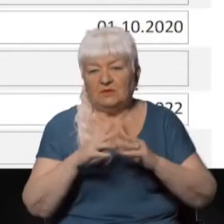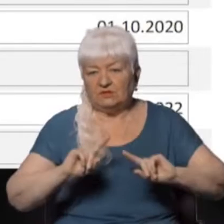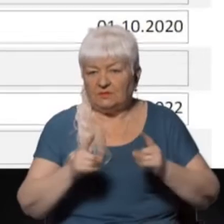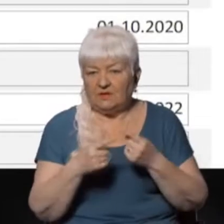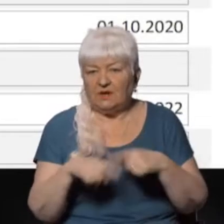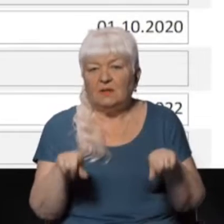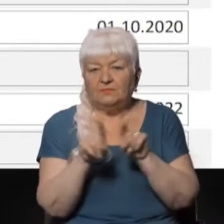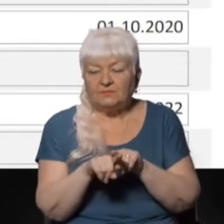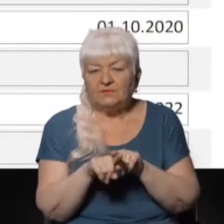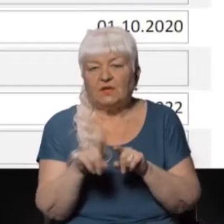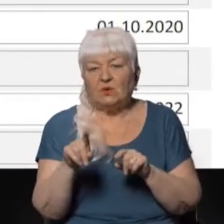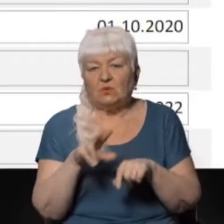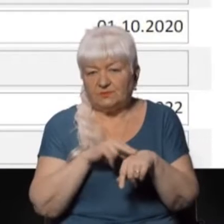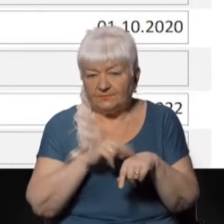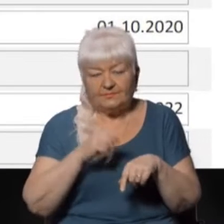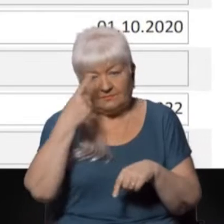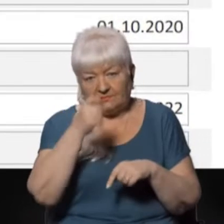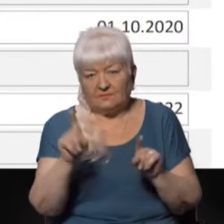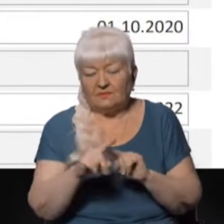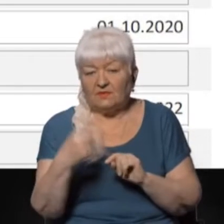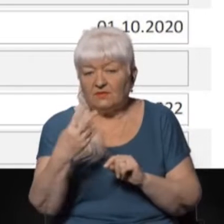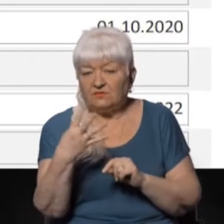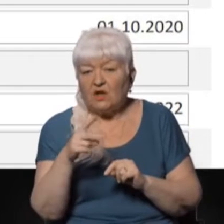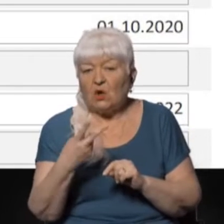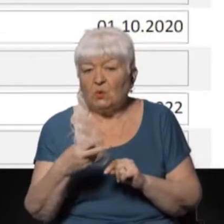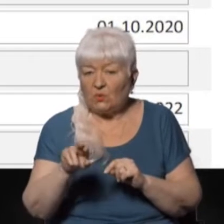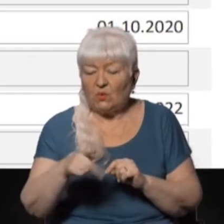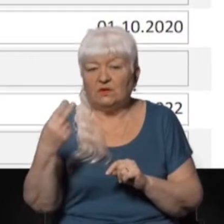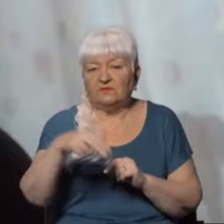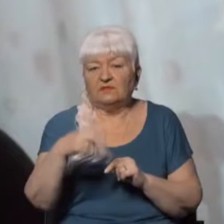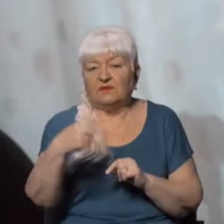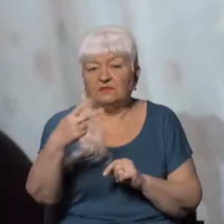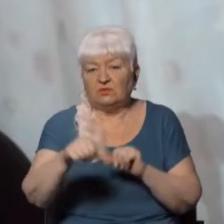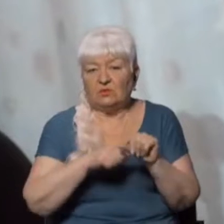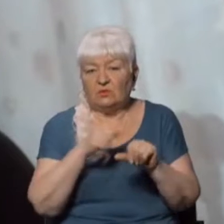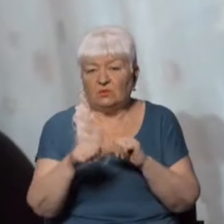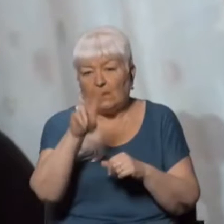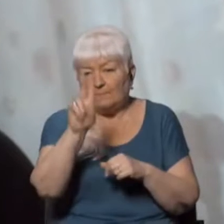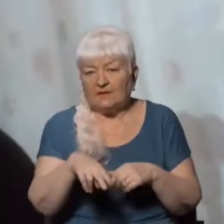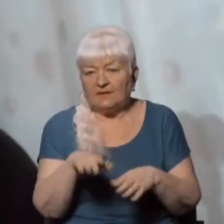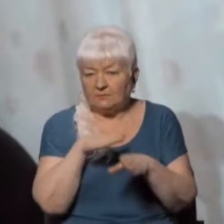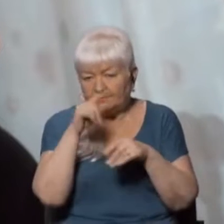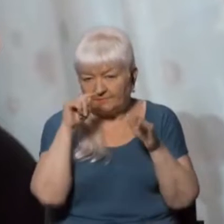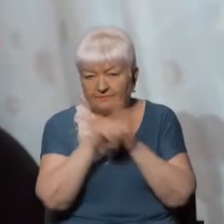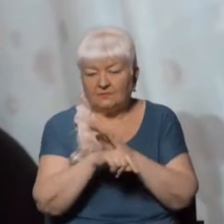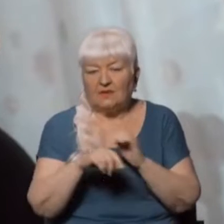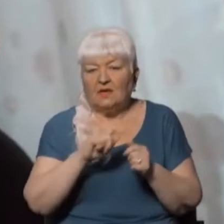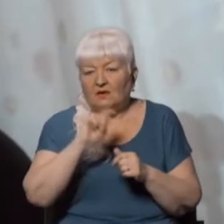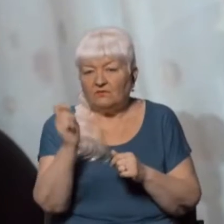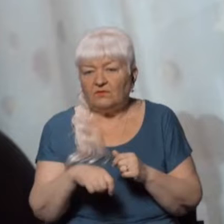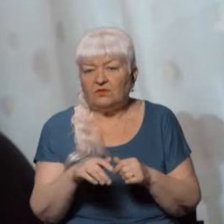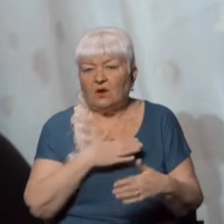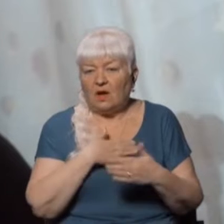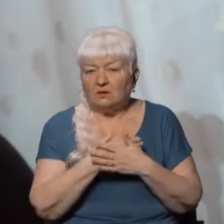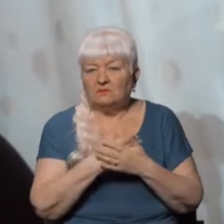Також правозахисники нагадали, що з 24 лютого 2022 року паралельно з повномасштабною війною в Україні активно